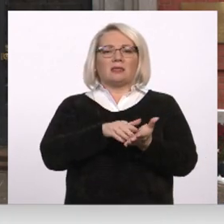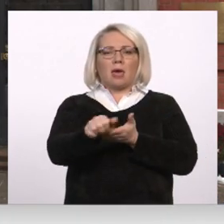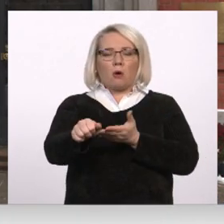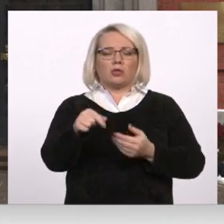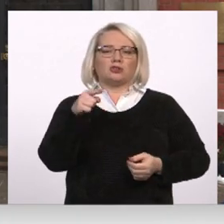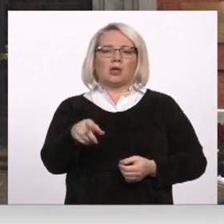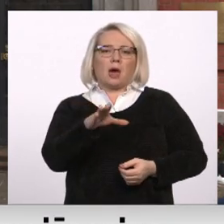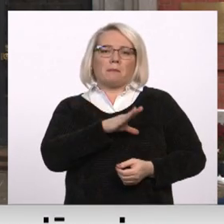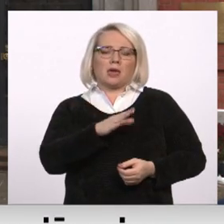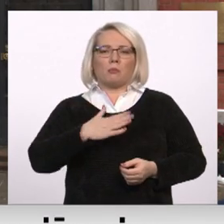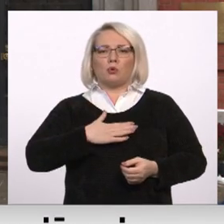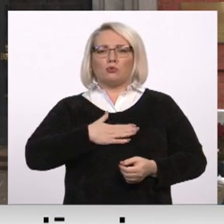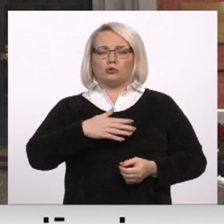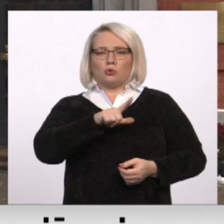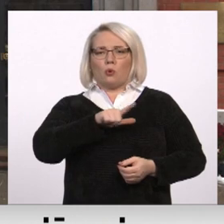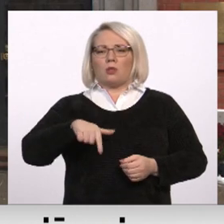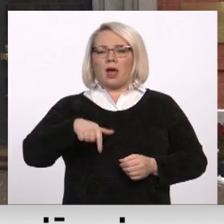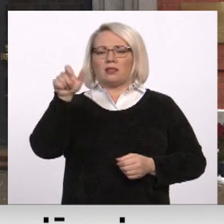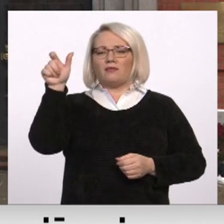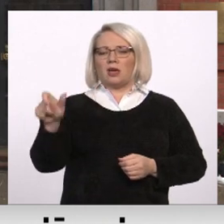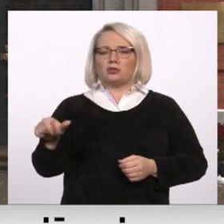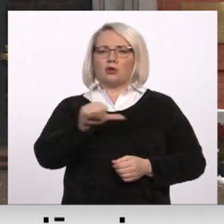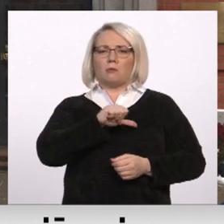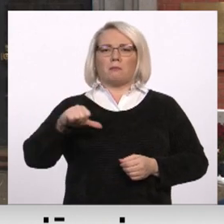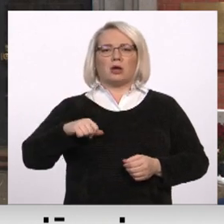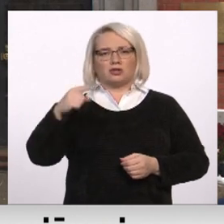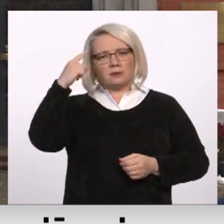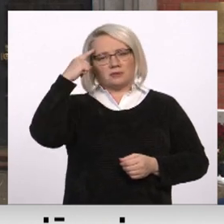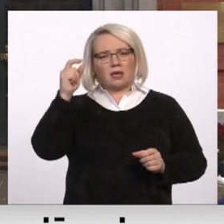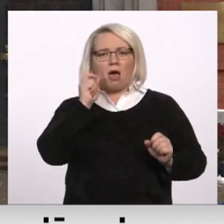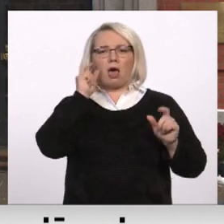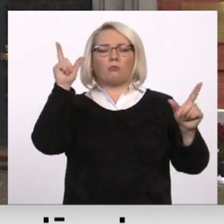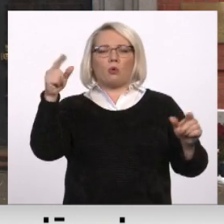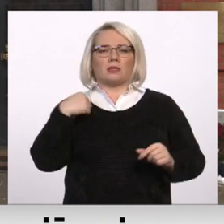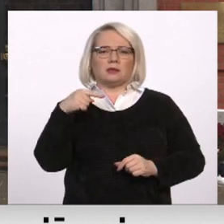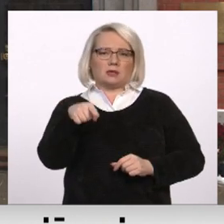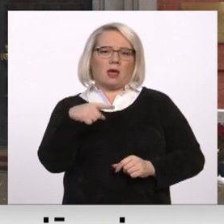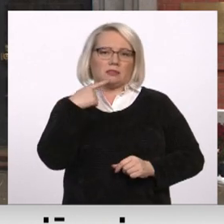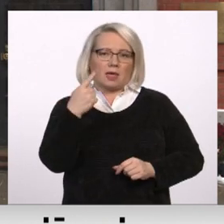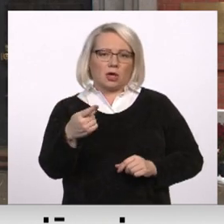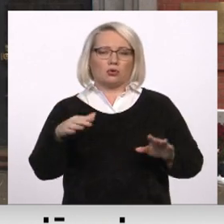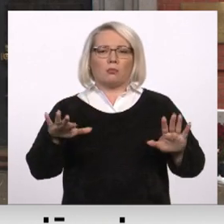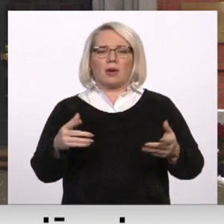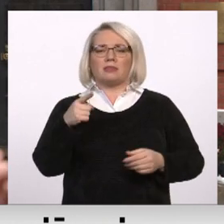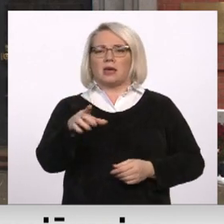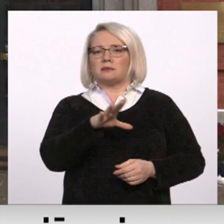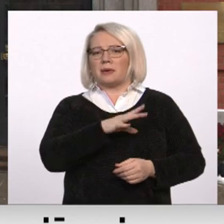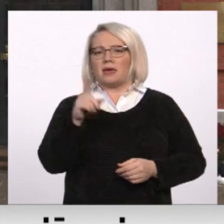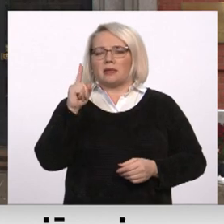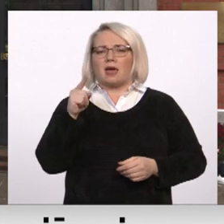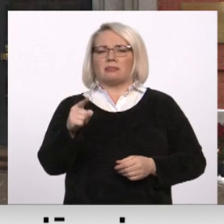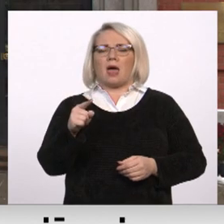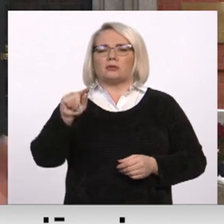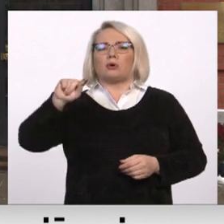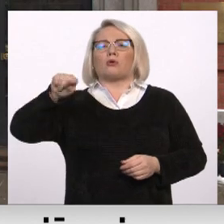kā tāda mūsu latviešo pašapziņas atmodas. Tas bija tikai tāds komats.